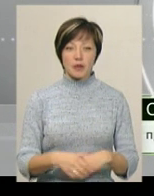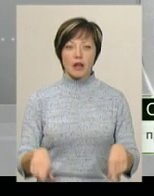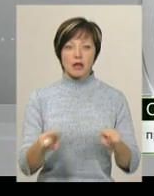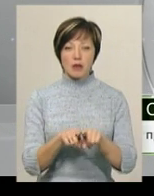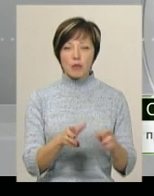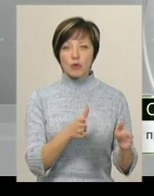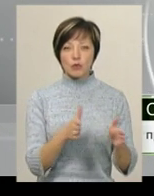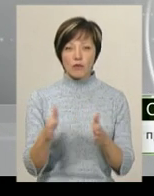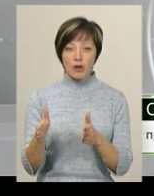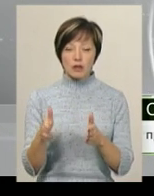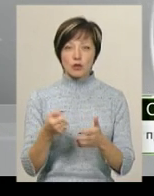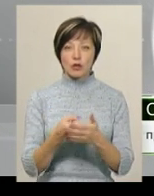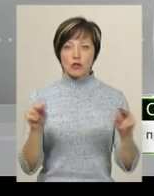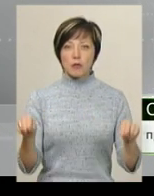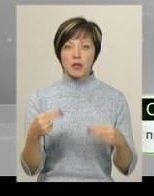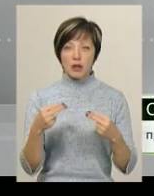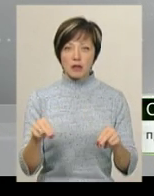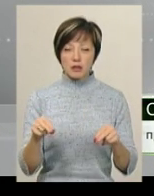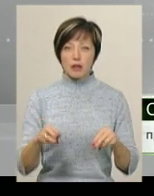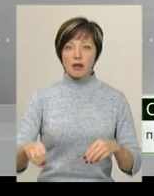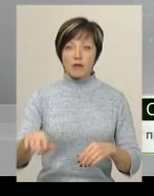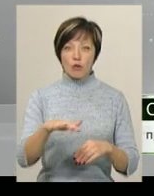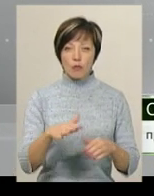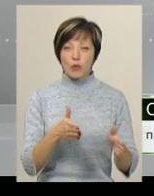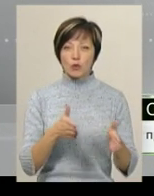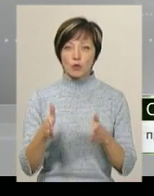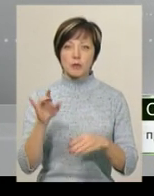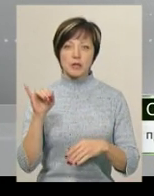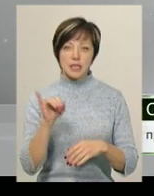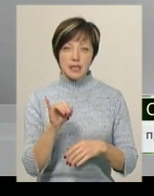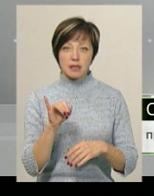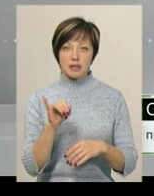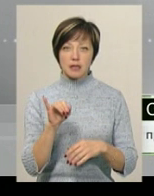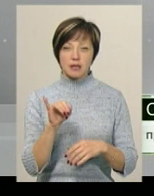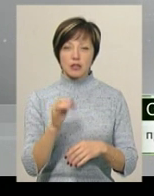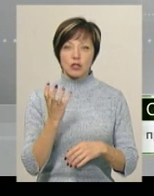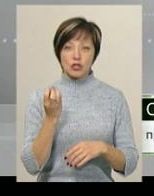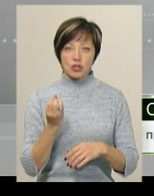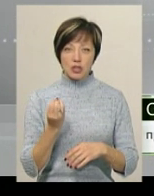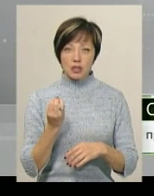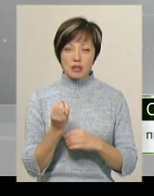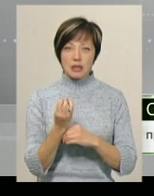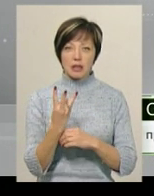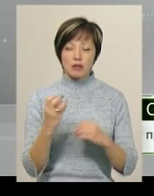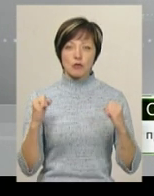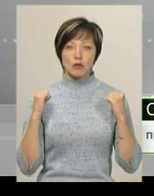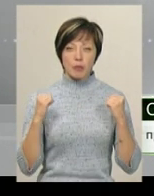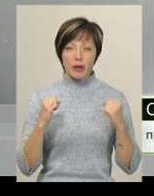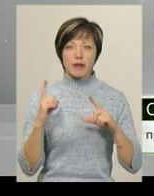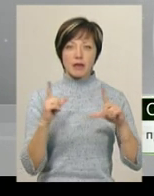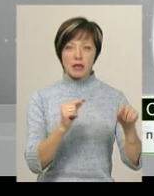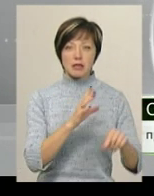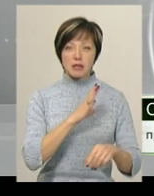само готувалися до чемпіонату Європи. готуємося і заодно ще 12 спортсменів моїх